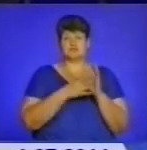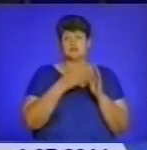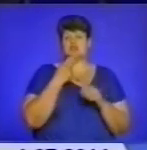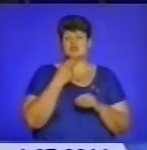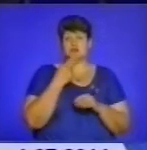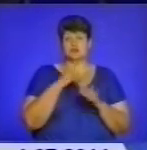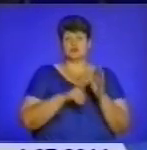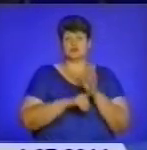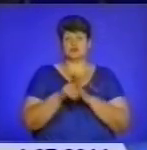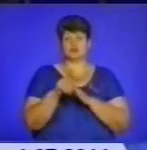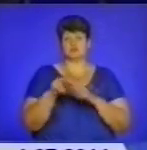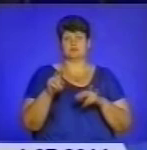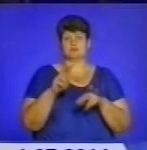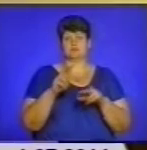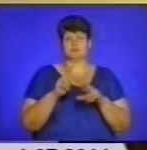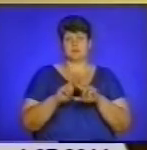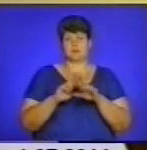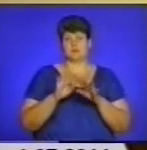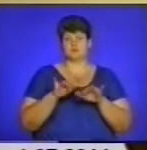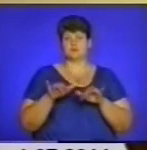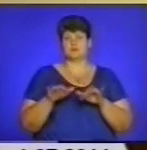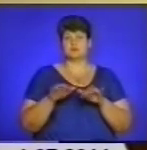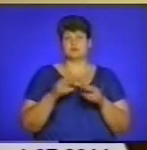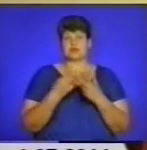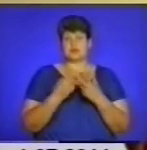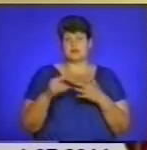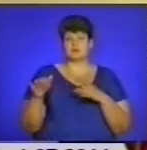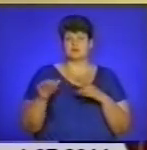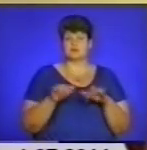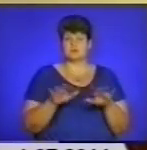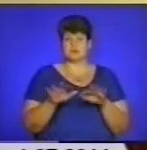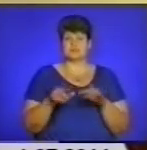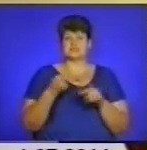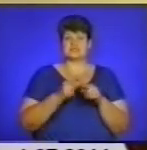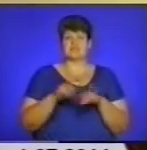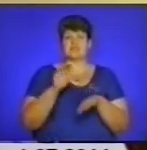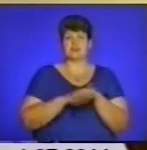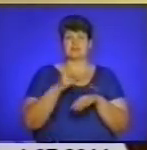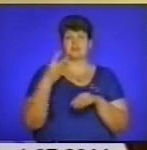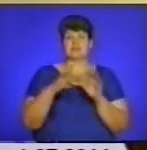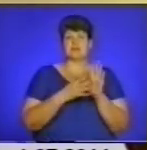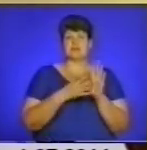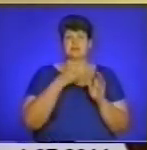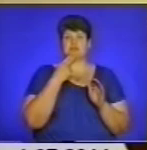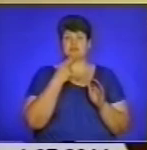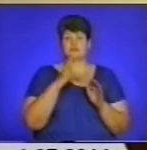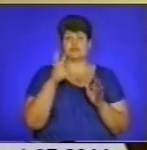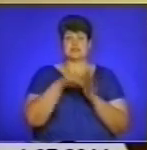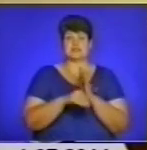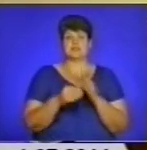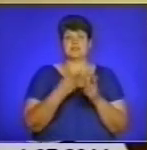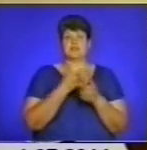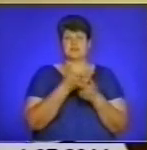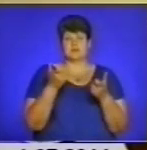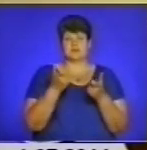розпочала кримінальне провадження. За цим фактом прокуратура 29 червня внесла відомості до єдиного реєстру